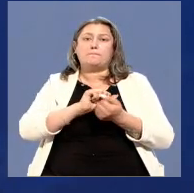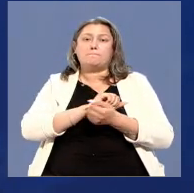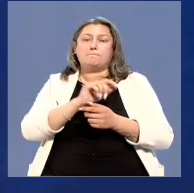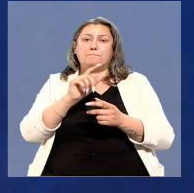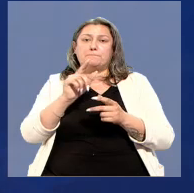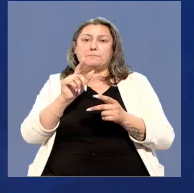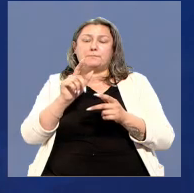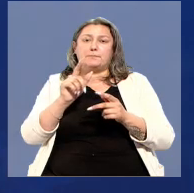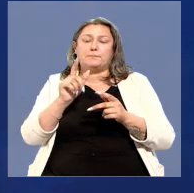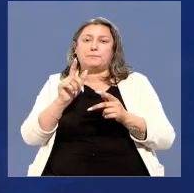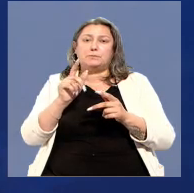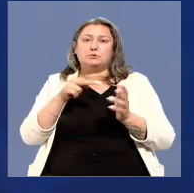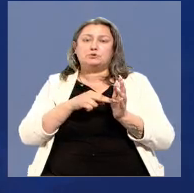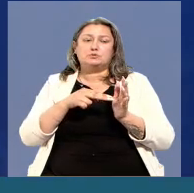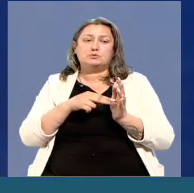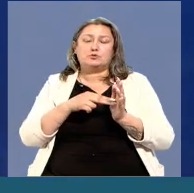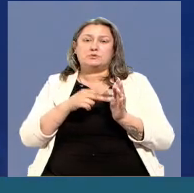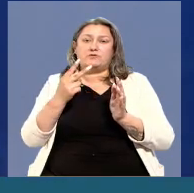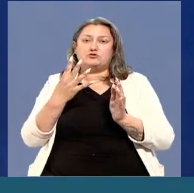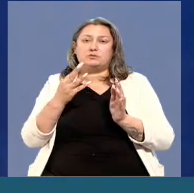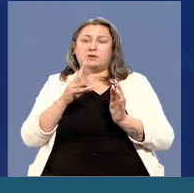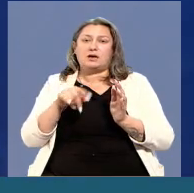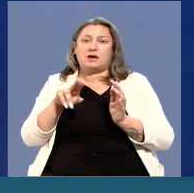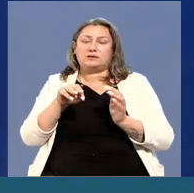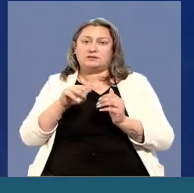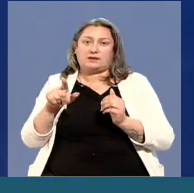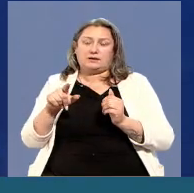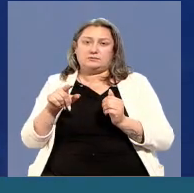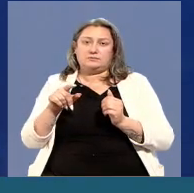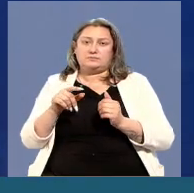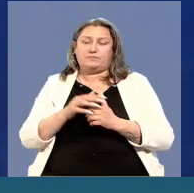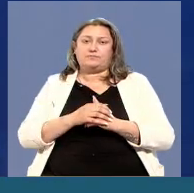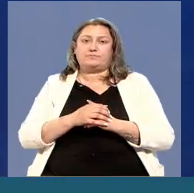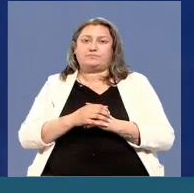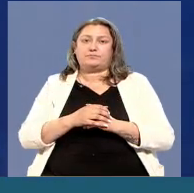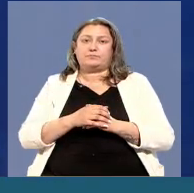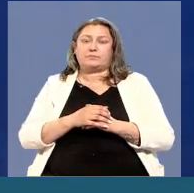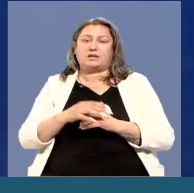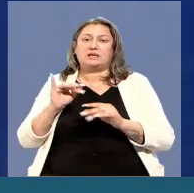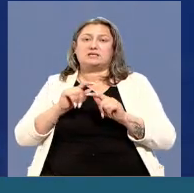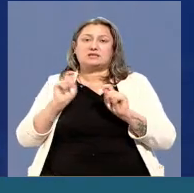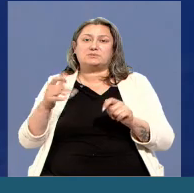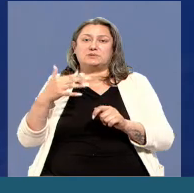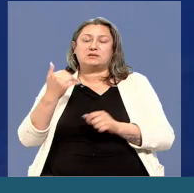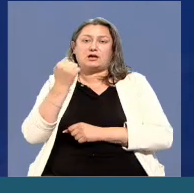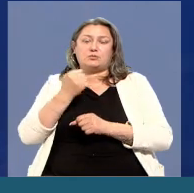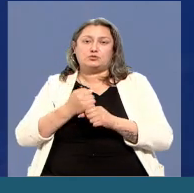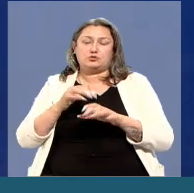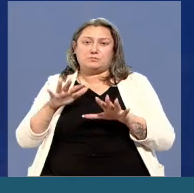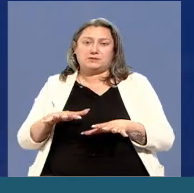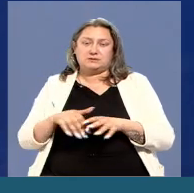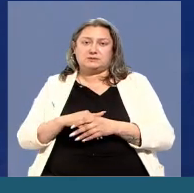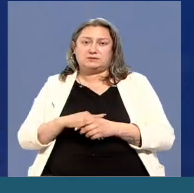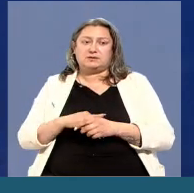және 50 жұмыс орының құры жоспарлануыда. Келесі жоба баянсылу акционерлік қоғамының қандитерлік капитал өнеркәсіп кешенінің құрылысы 14